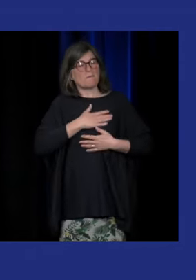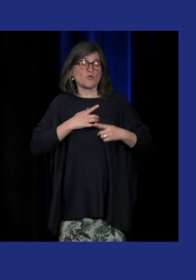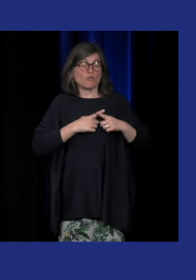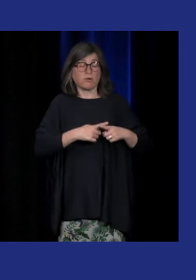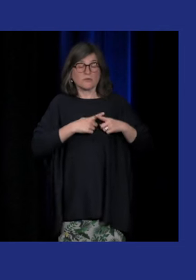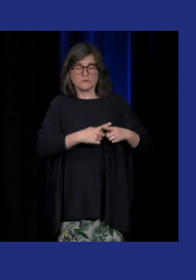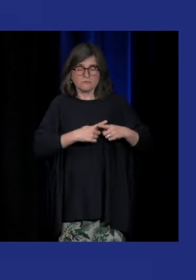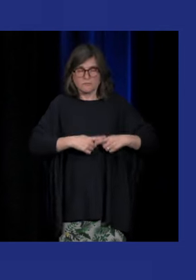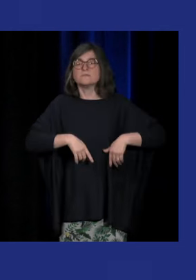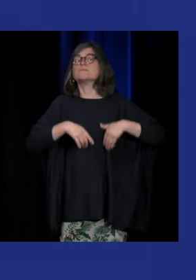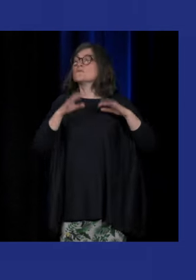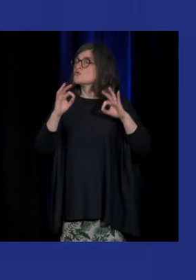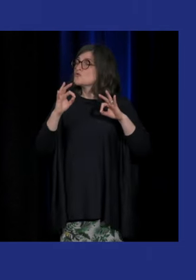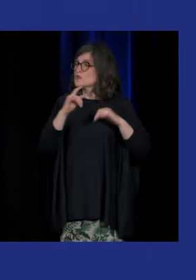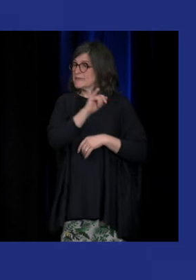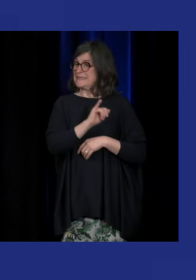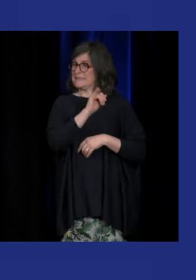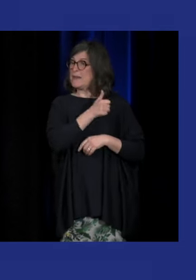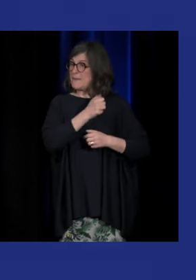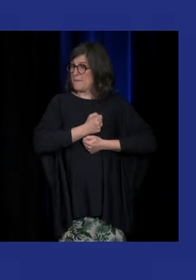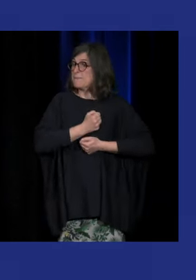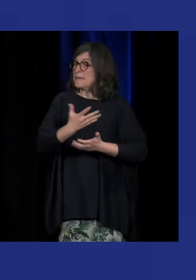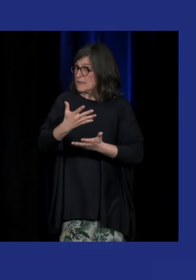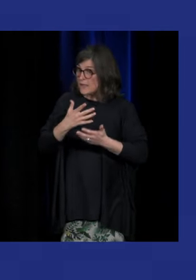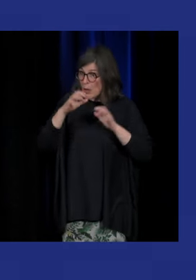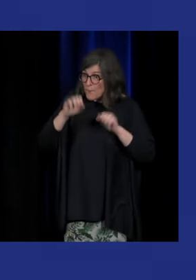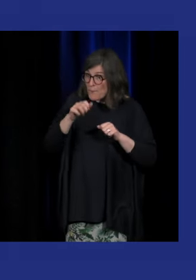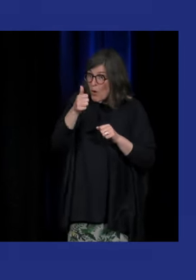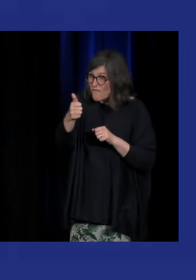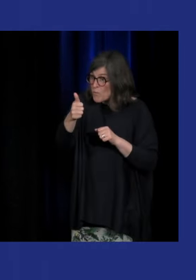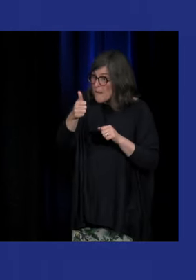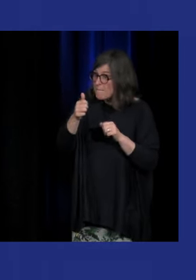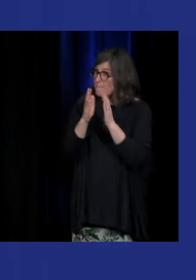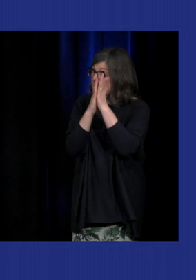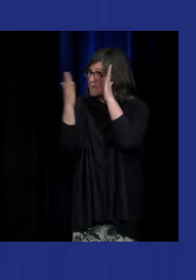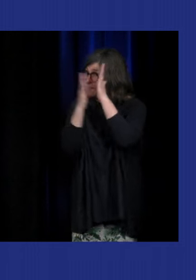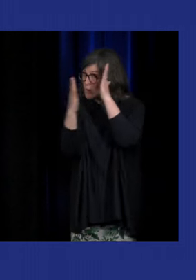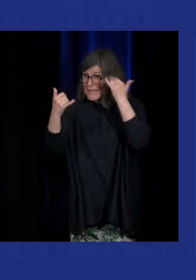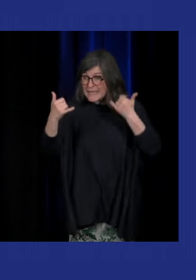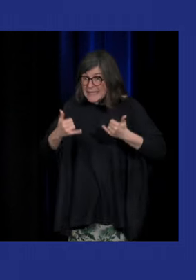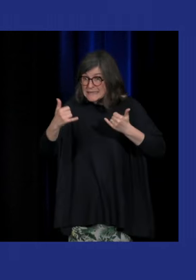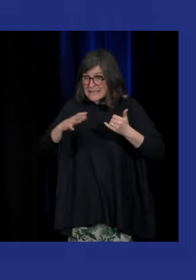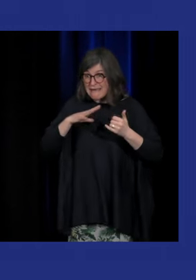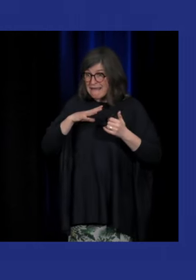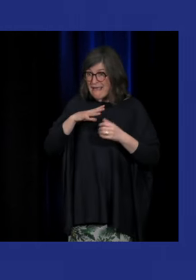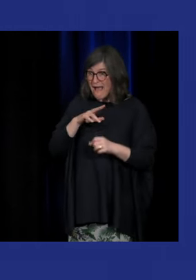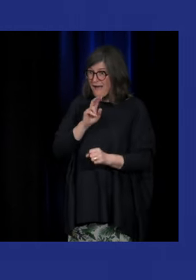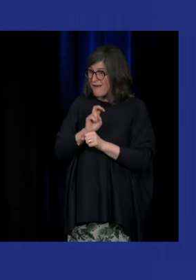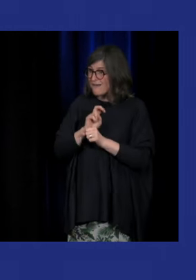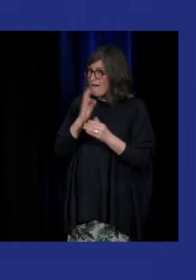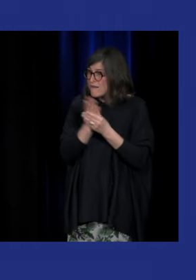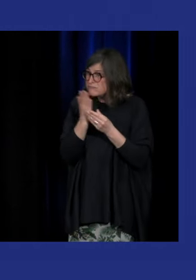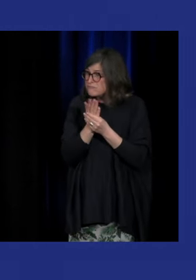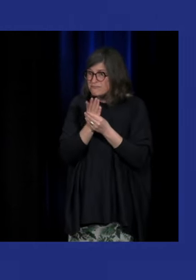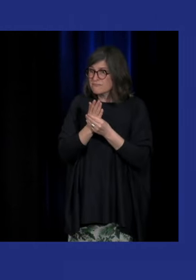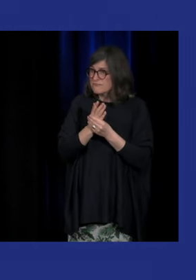effectivement comme l'a dit Isabelle vous pouvez à la bibliothèque découvrir le fonds sur la sociologie du